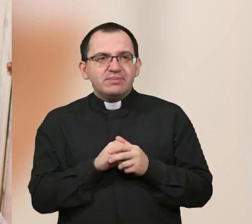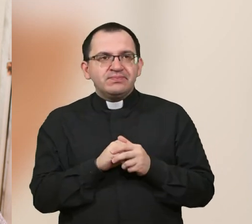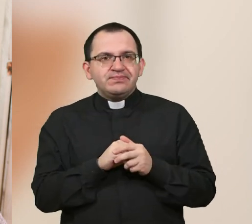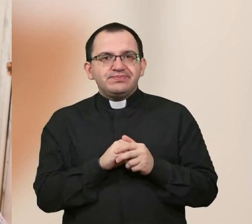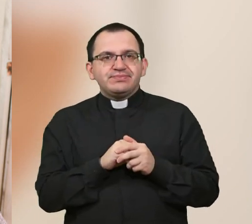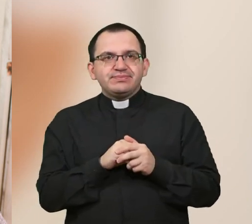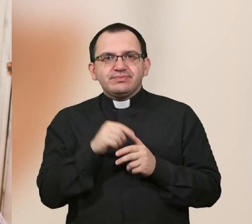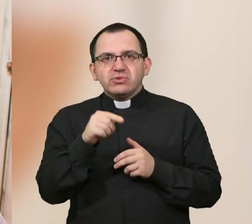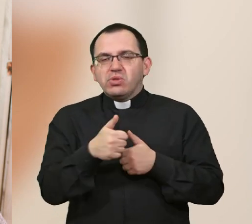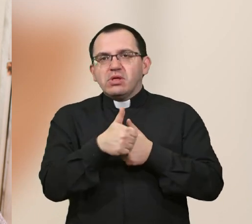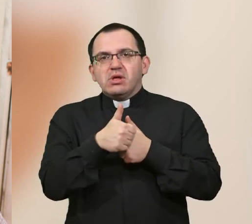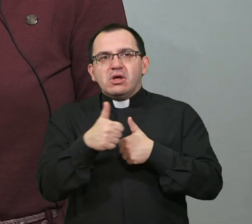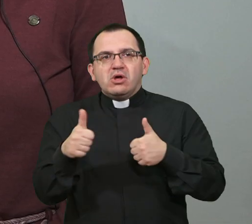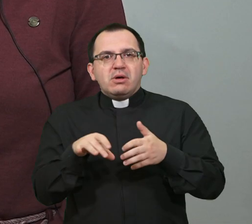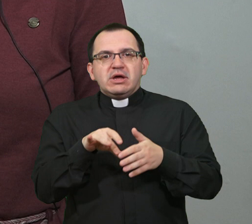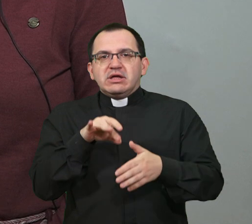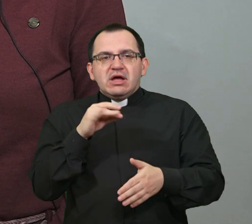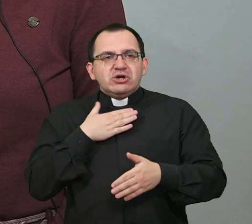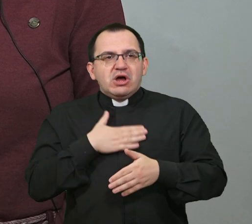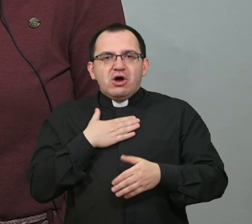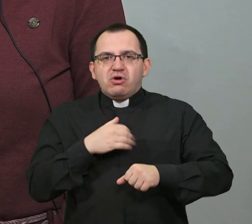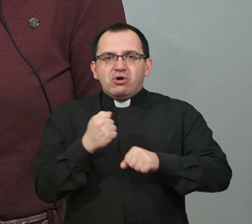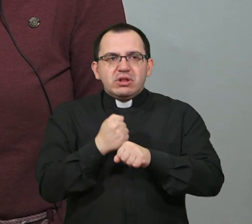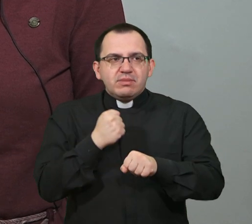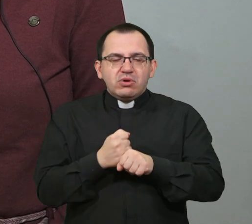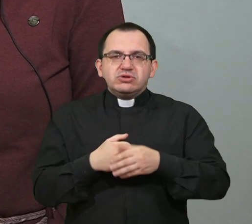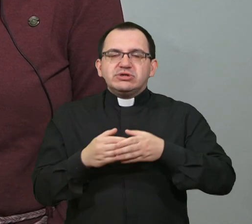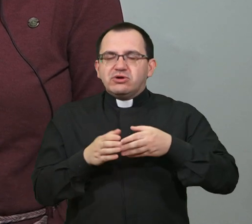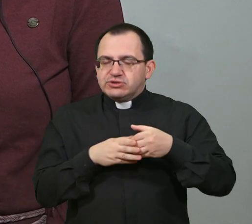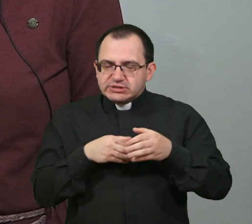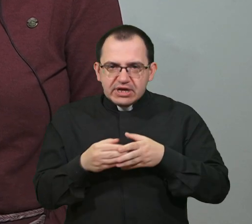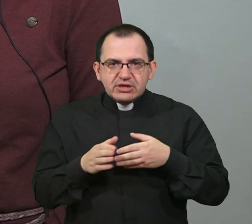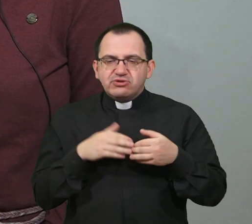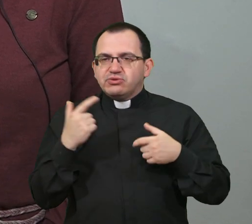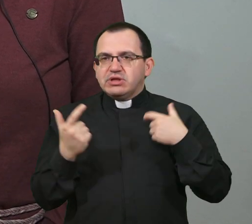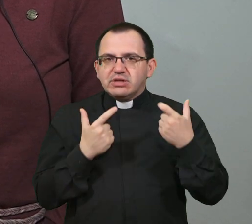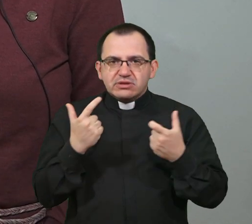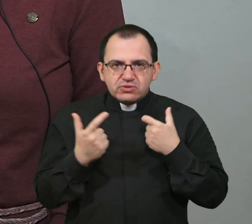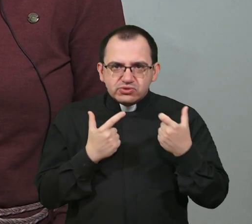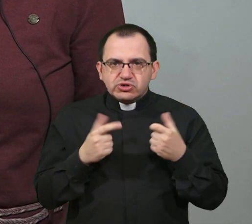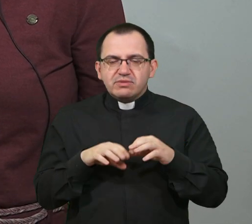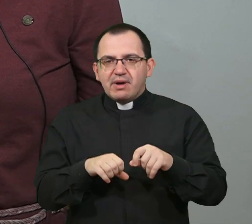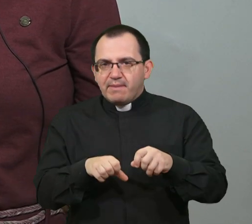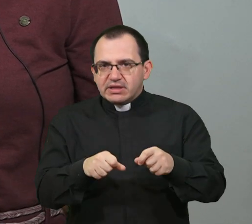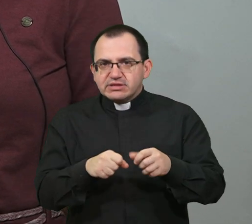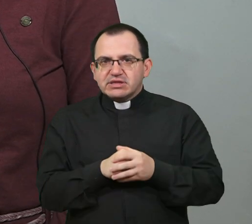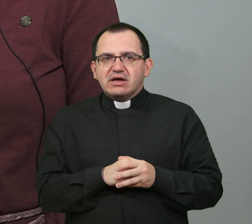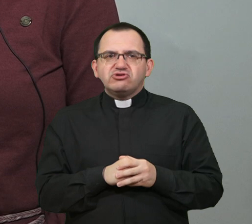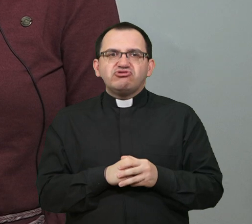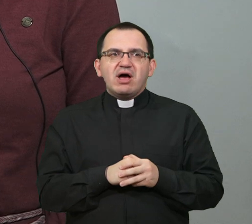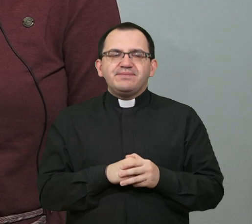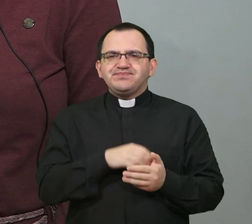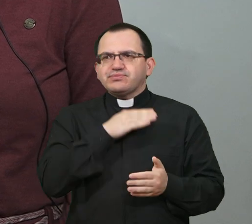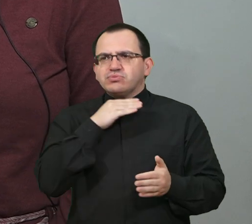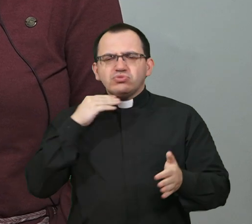izvrsno se snašao, voli svoj posao, zadovoljan je, uživa u masaži i jako puno